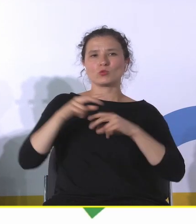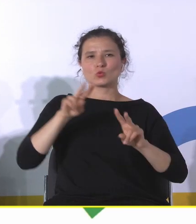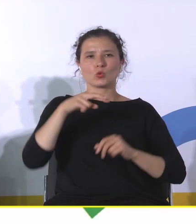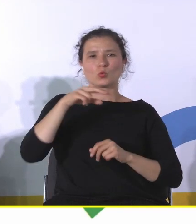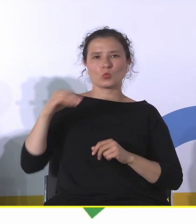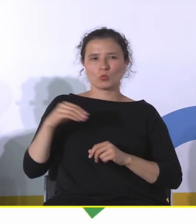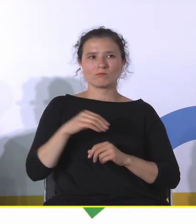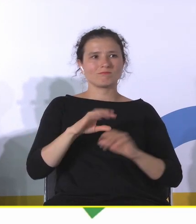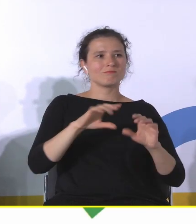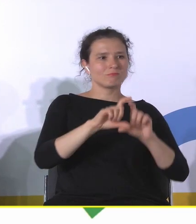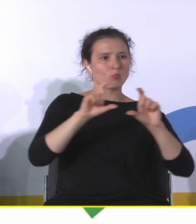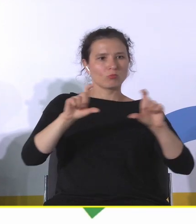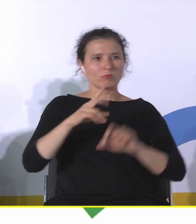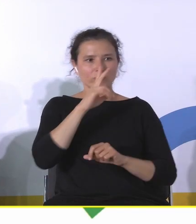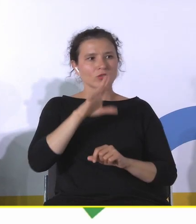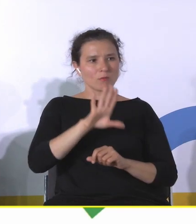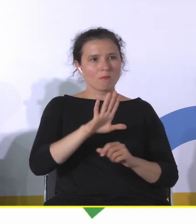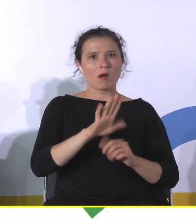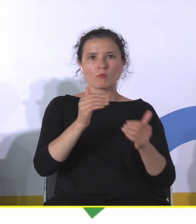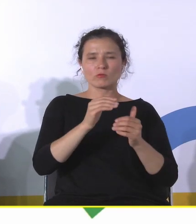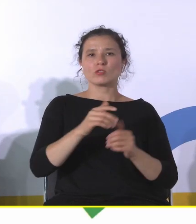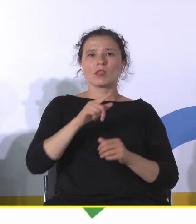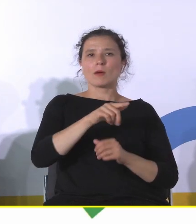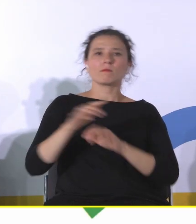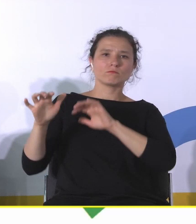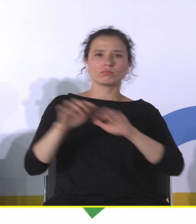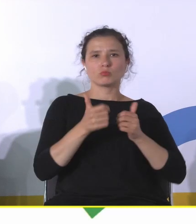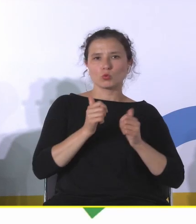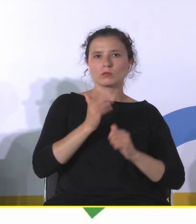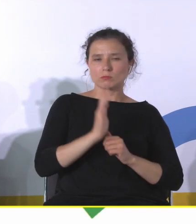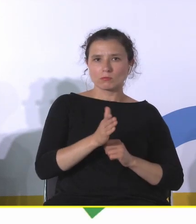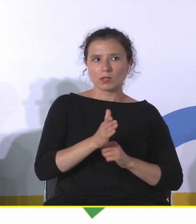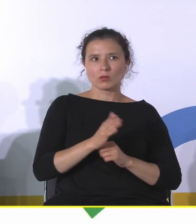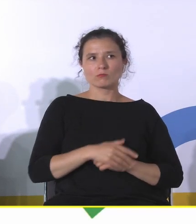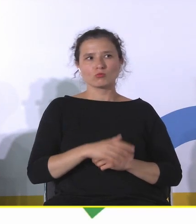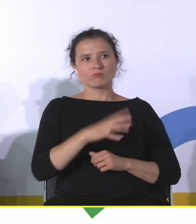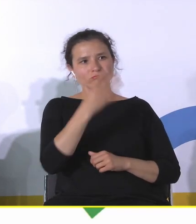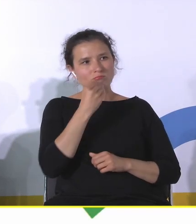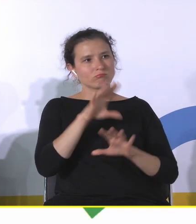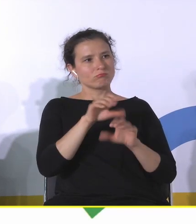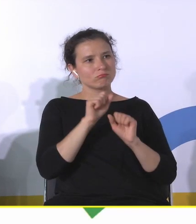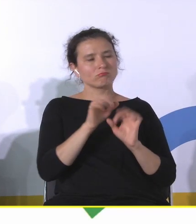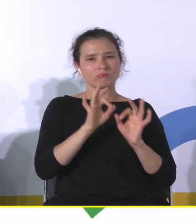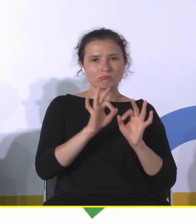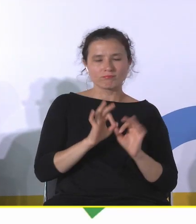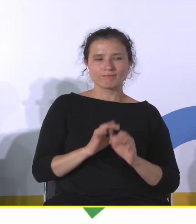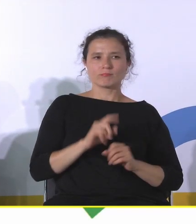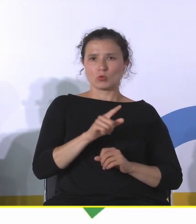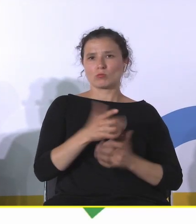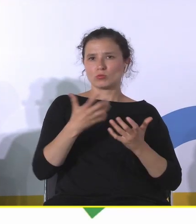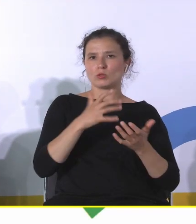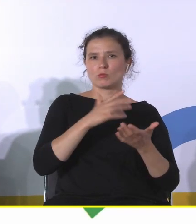one mają ten potencjał taki turystyczno-wizerunkowy, a więc takie bardziej spektakularne i duże. Natomiast wtedy